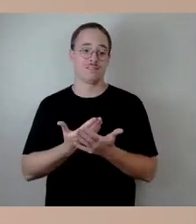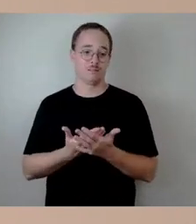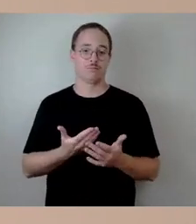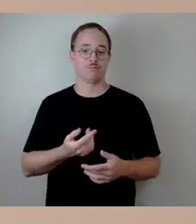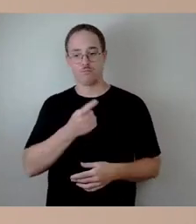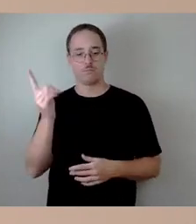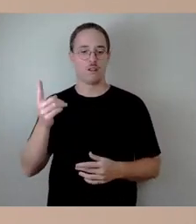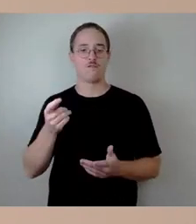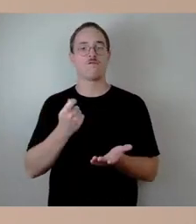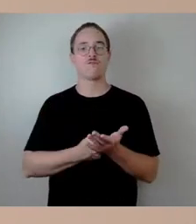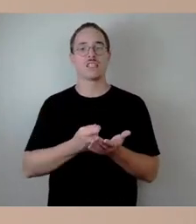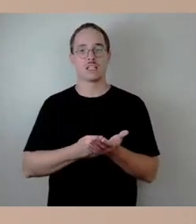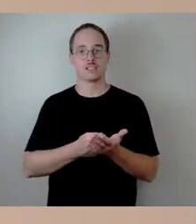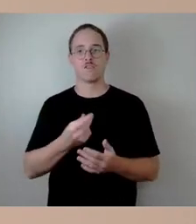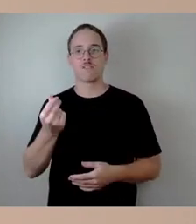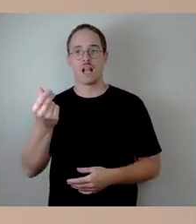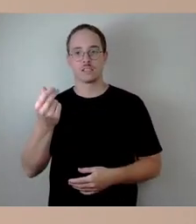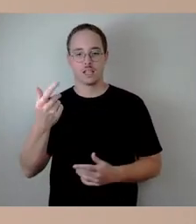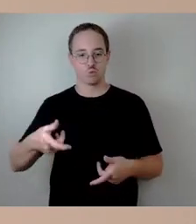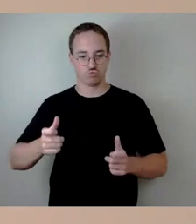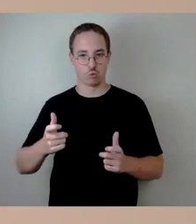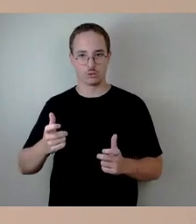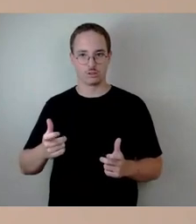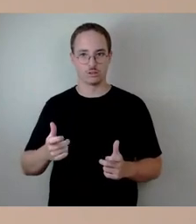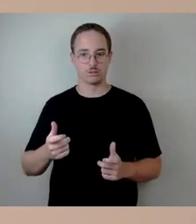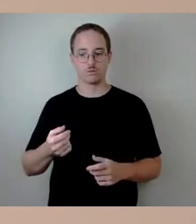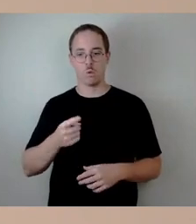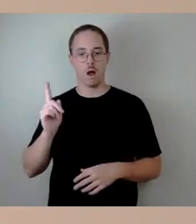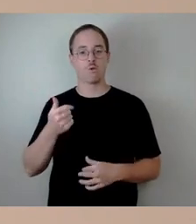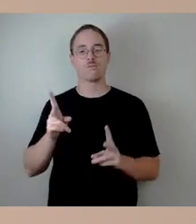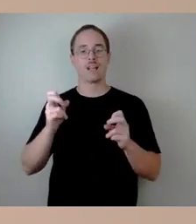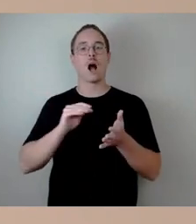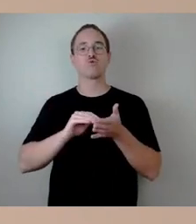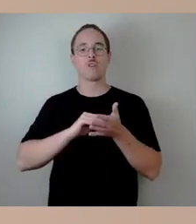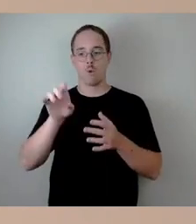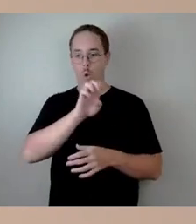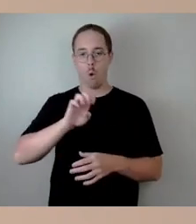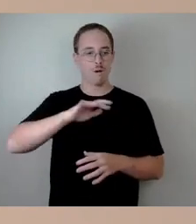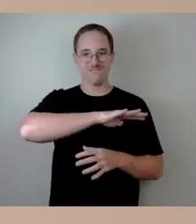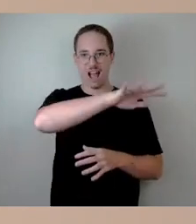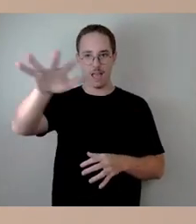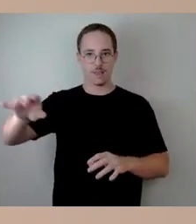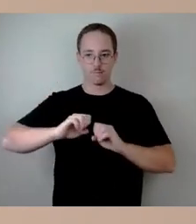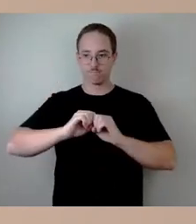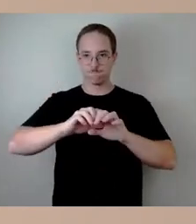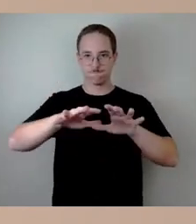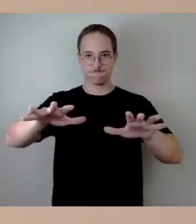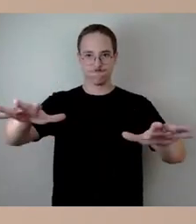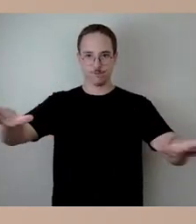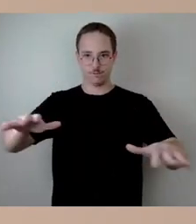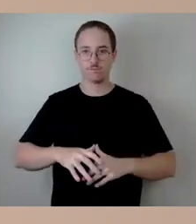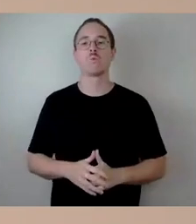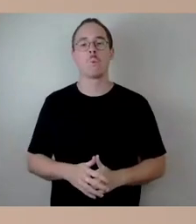Ausschreibung stattgefunden. Sie wissen, dass wir so etwas europaweit ausschreiben müssen und dass das seine Zeit an der Stelle auch dauert.